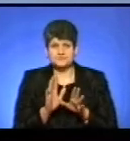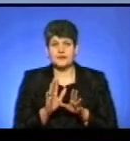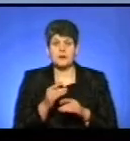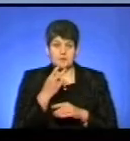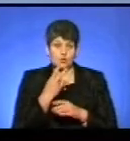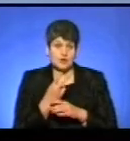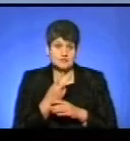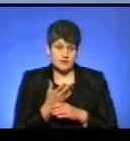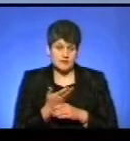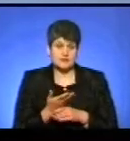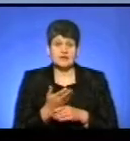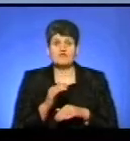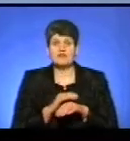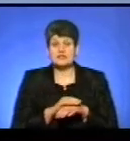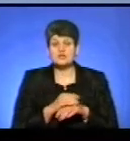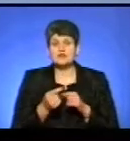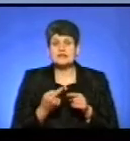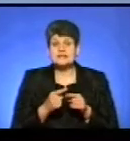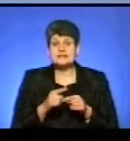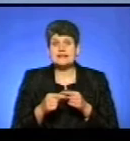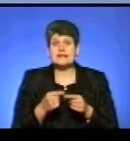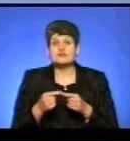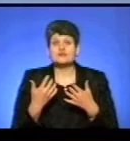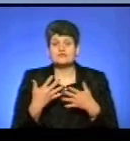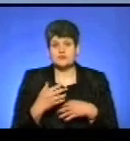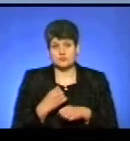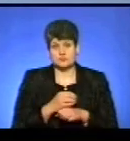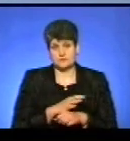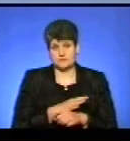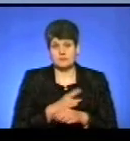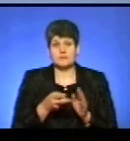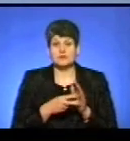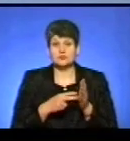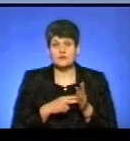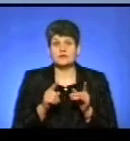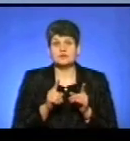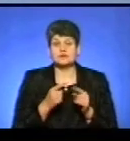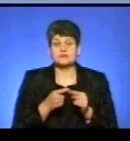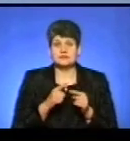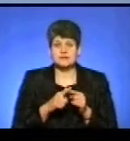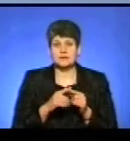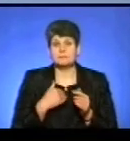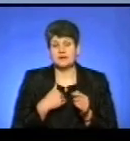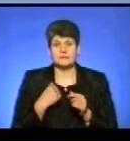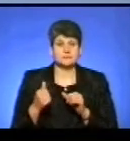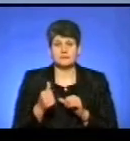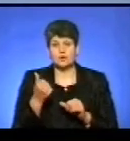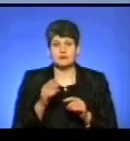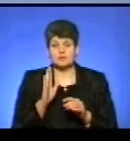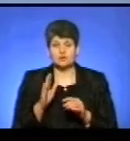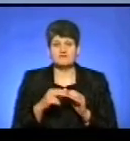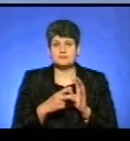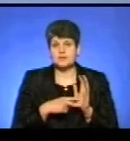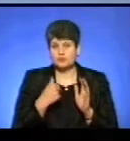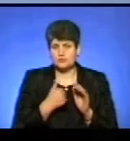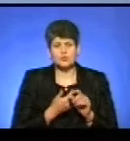вже це показали, і фактично, це вже наслідок того, що ми вже колись робили. Ми планували, що це можливо, ми пілотними будемо ще в 2017 році, і ми